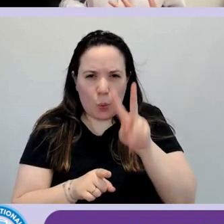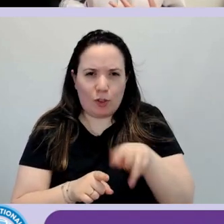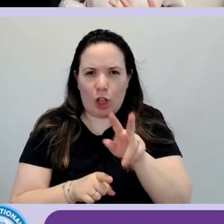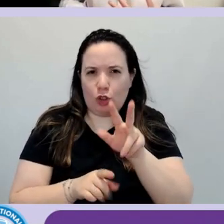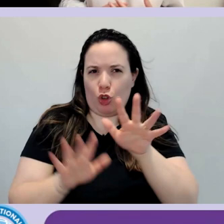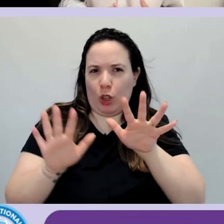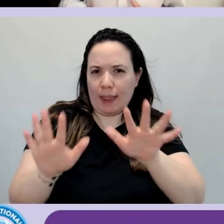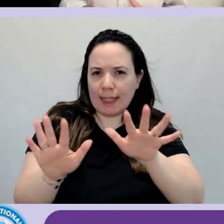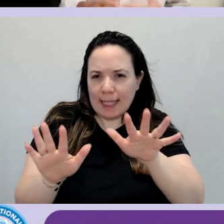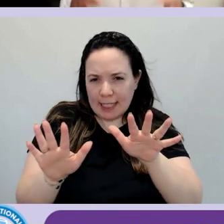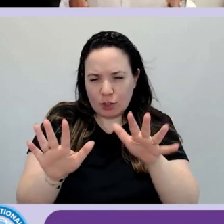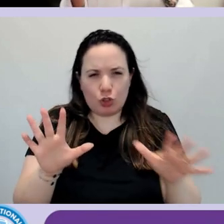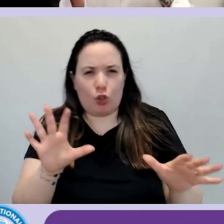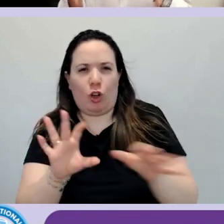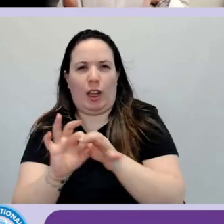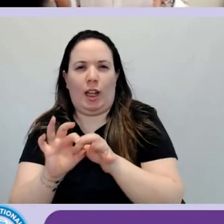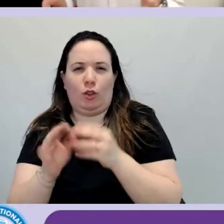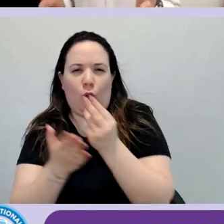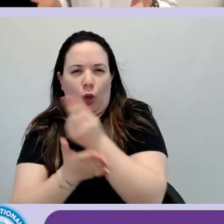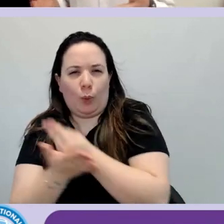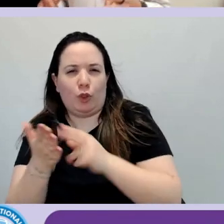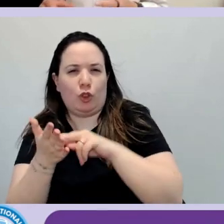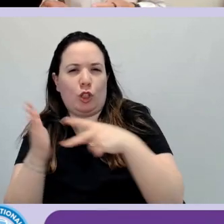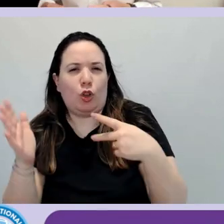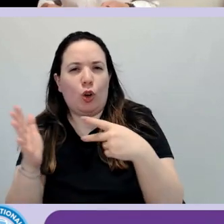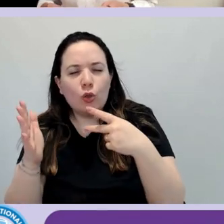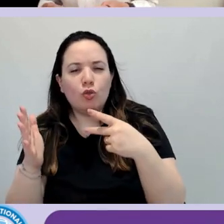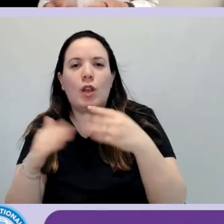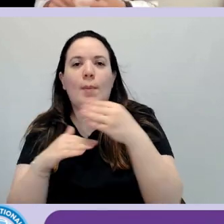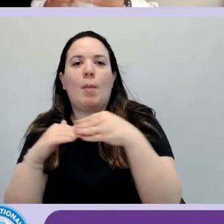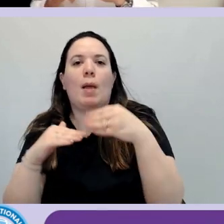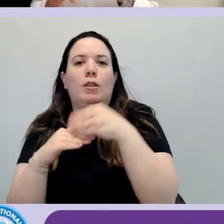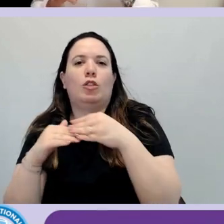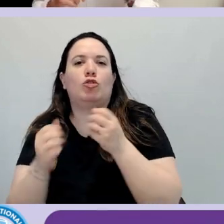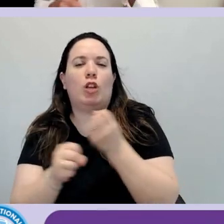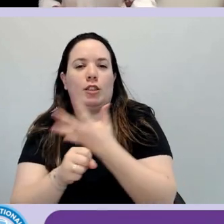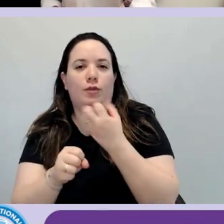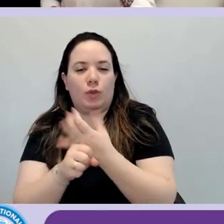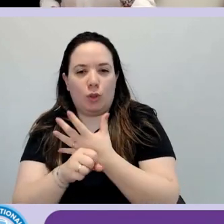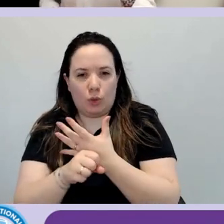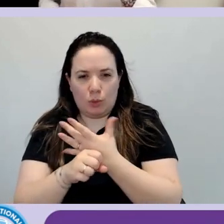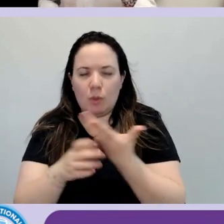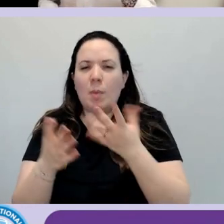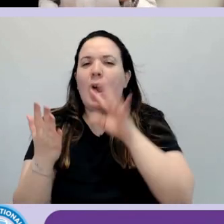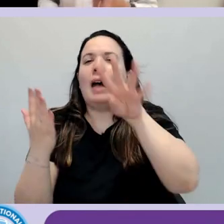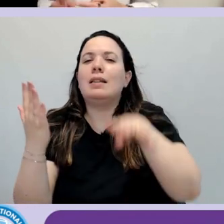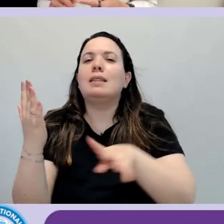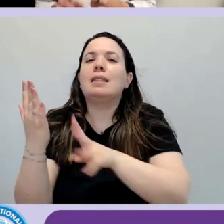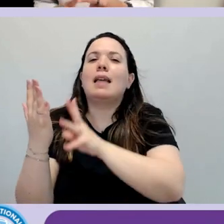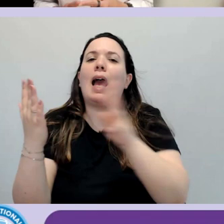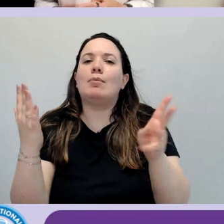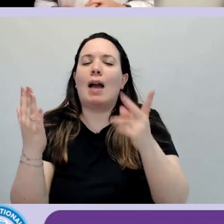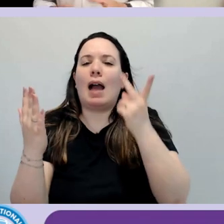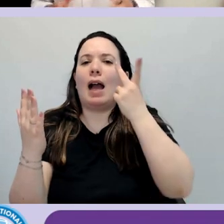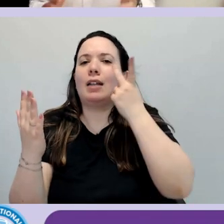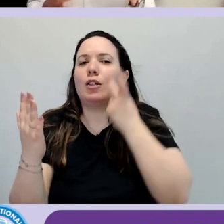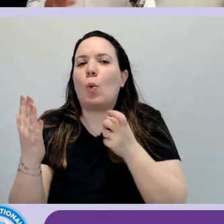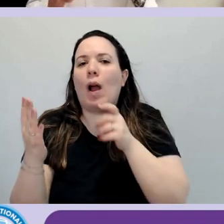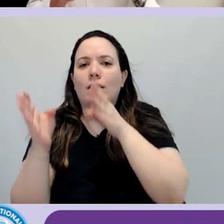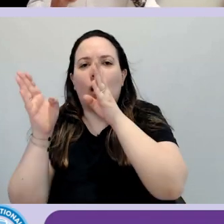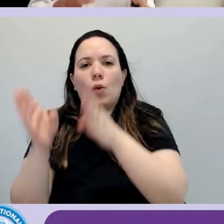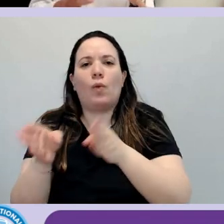progettazione e sviluppo. È uno schema che è fatto principalmente di quattro fasi, no? Una,